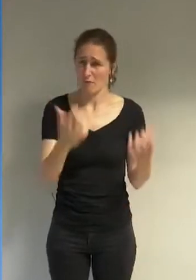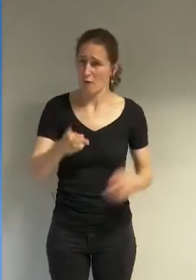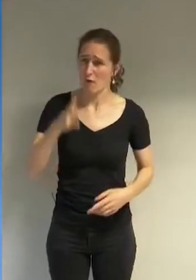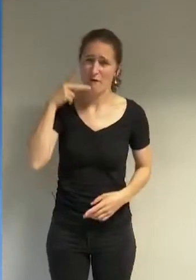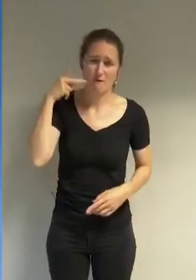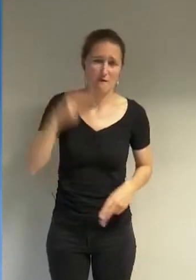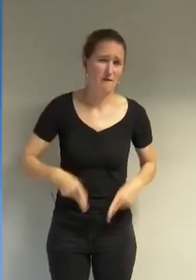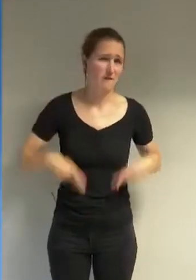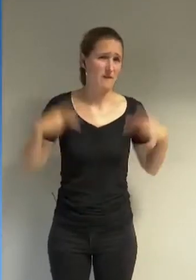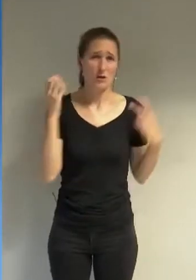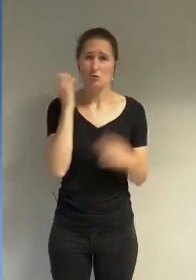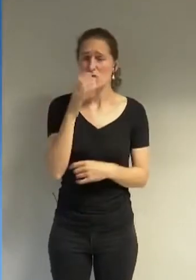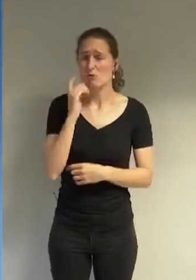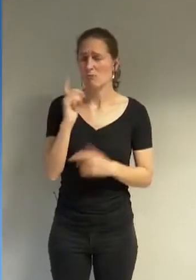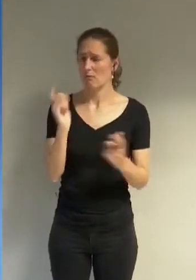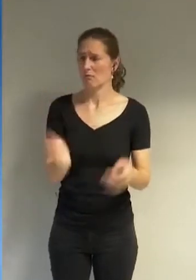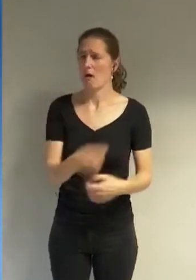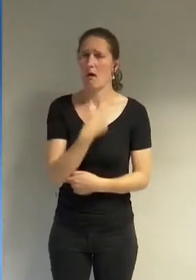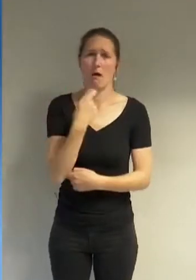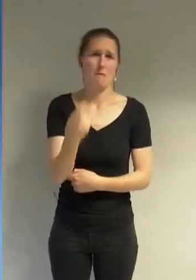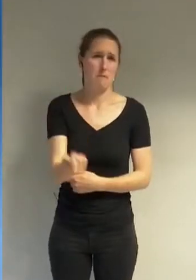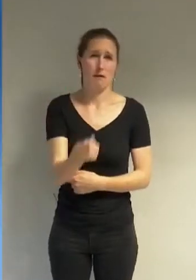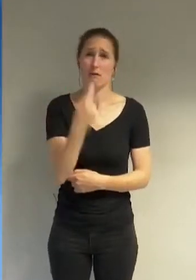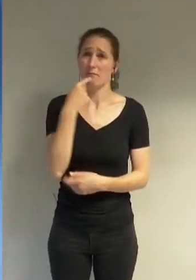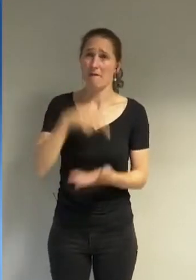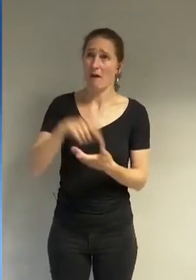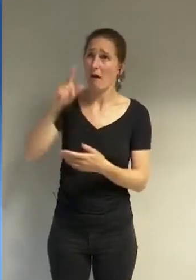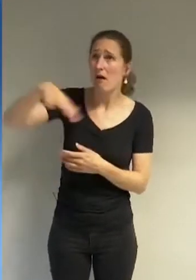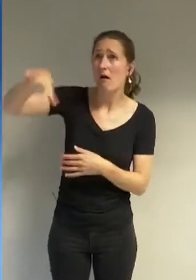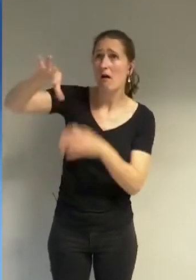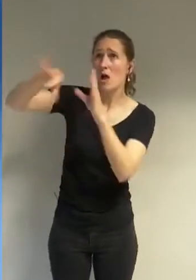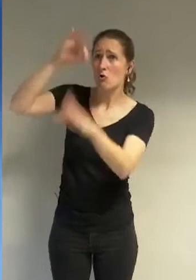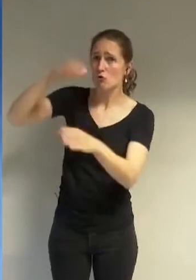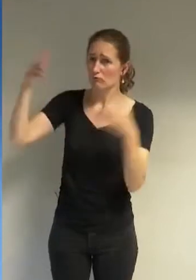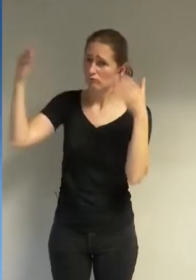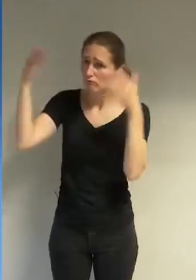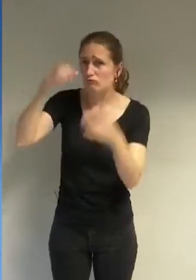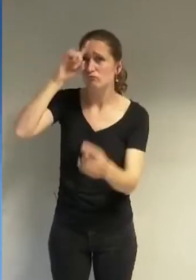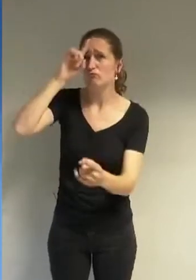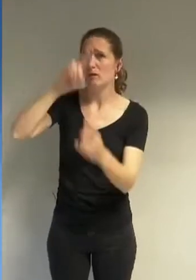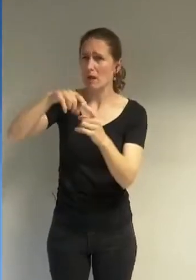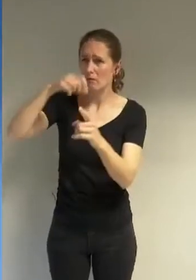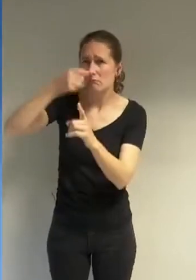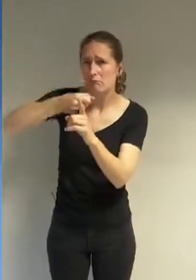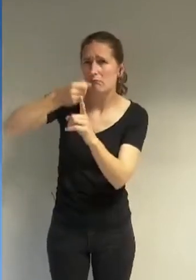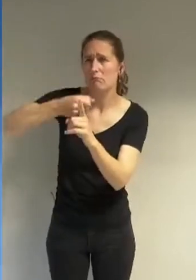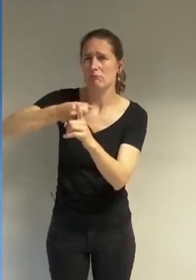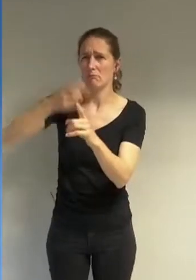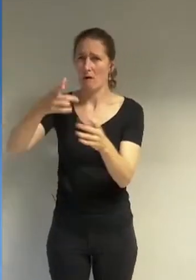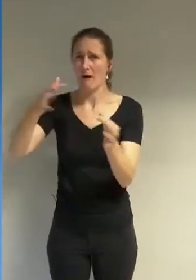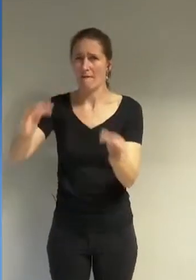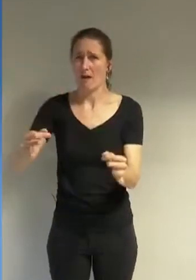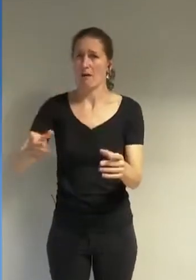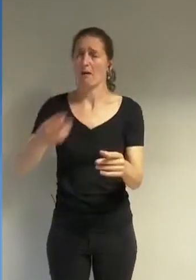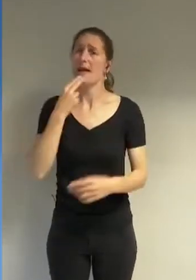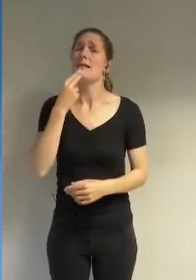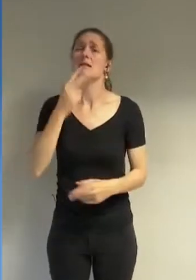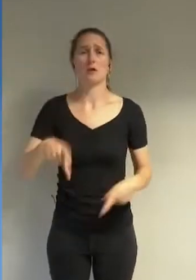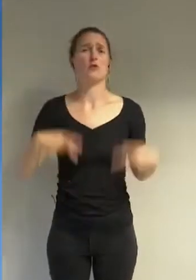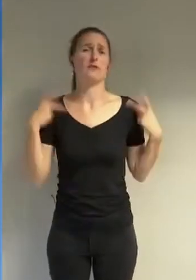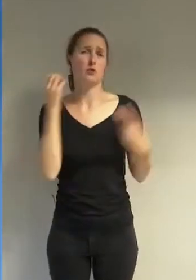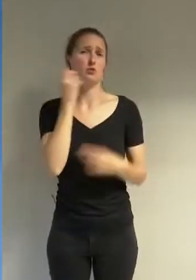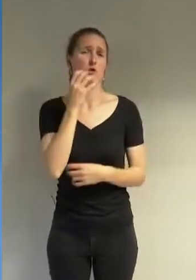mobilise notre énergie sur les sujets du quotidien pour améliorer leur qualité de vie Monsieur le maire